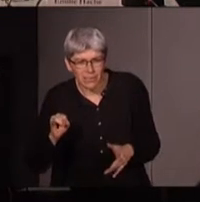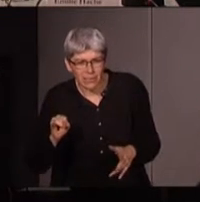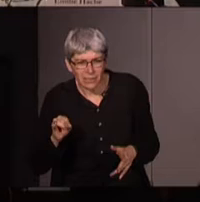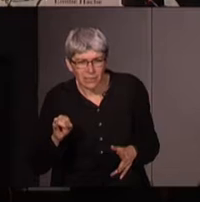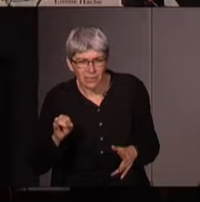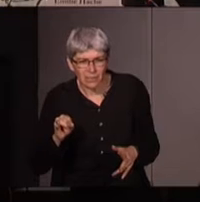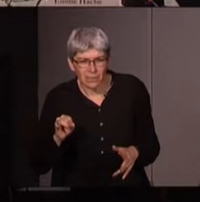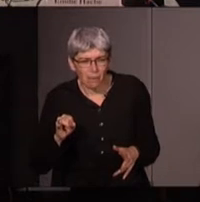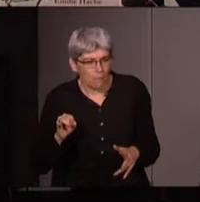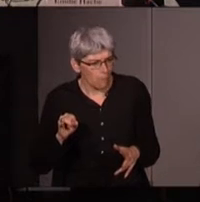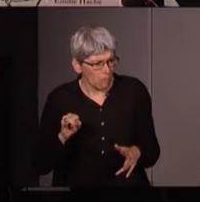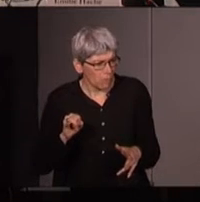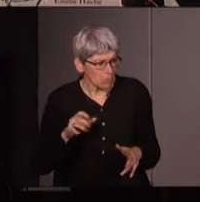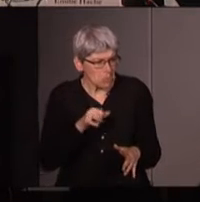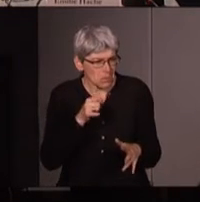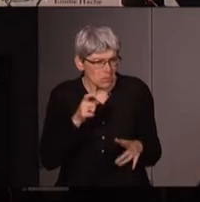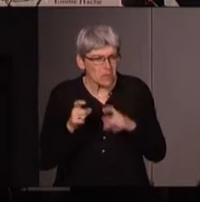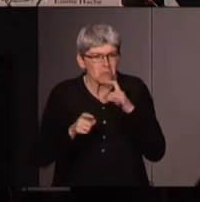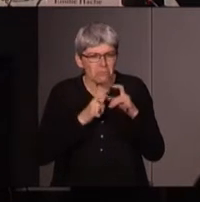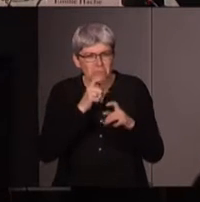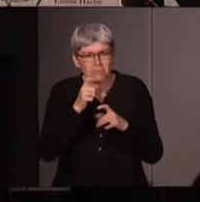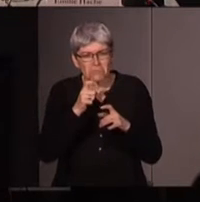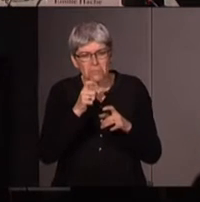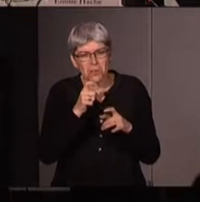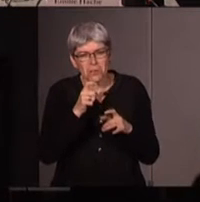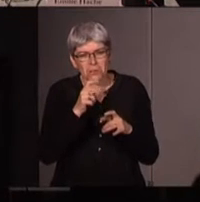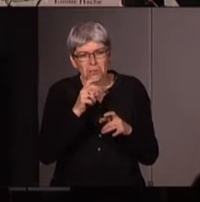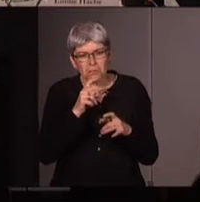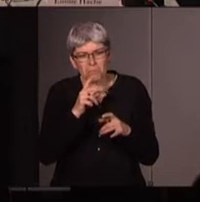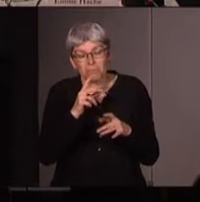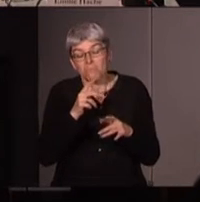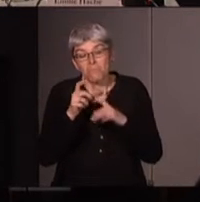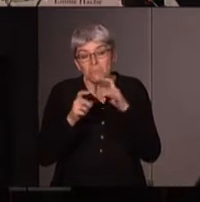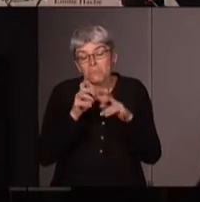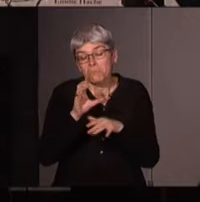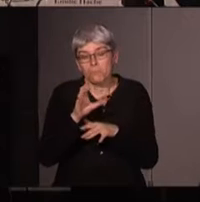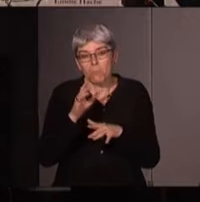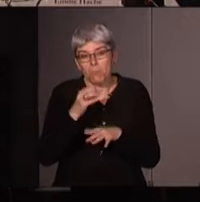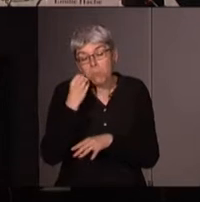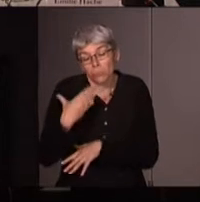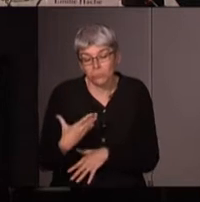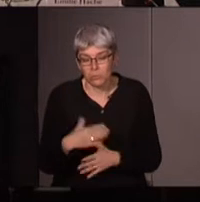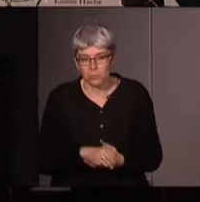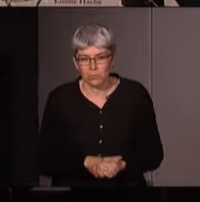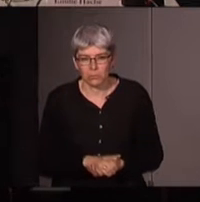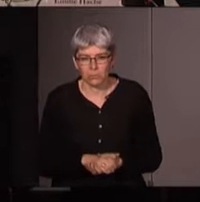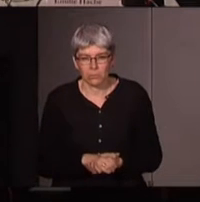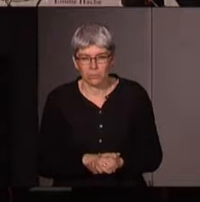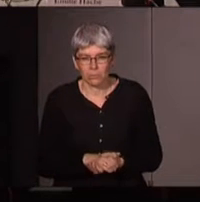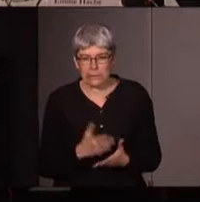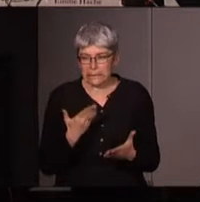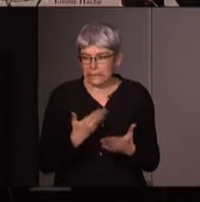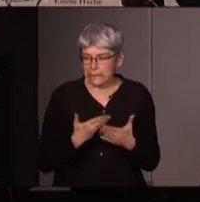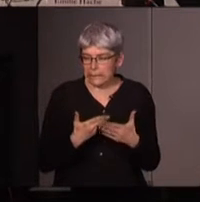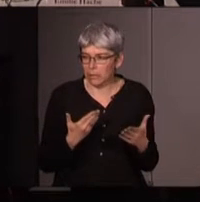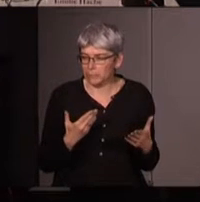férocité blanche Rosa Maria Rosa Maria bon pour l'instant c'est ce qui me vient de